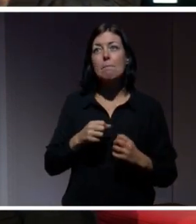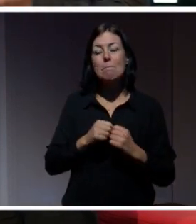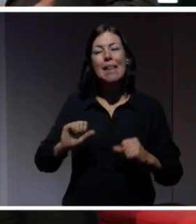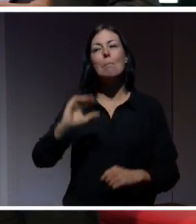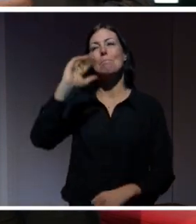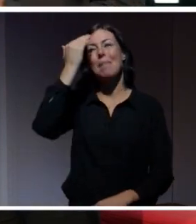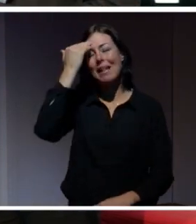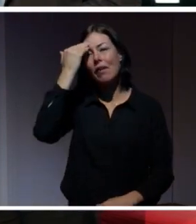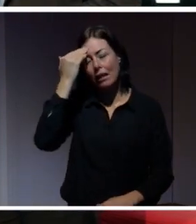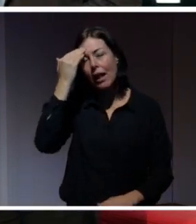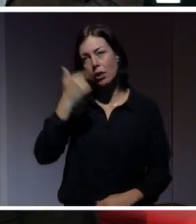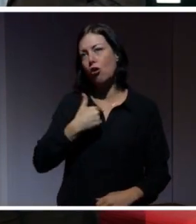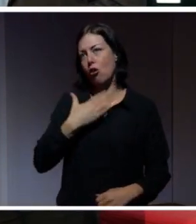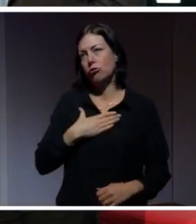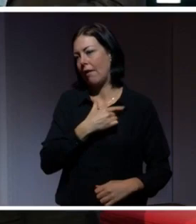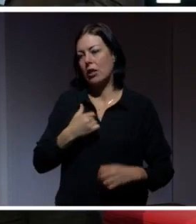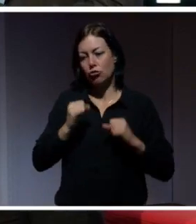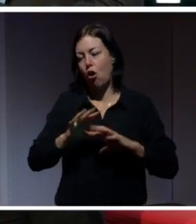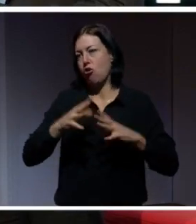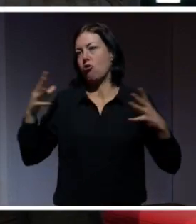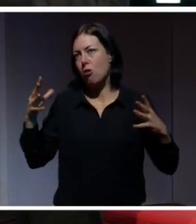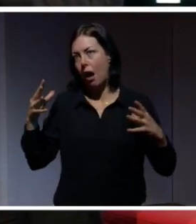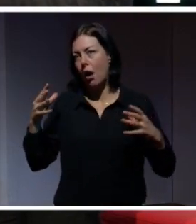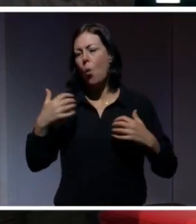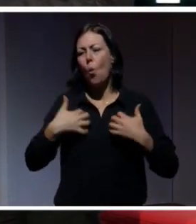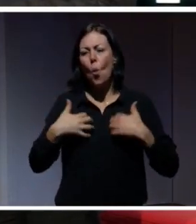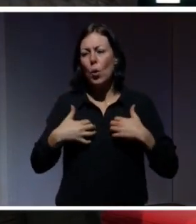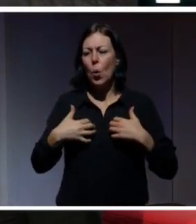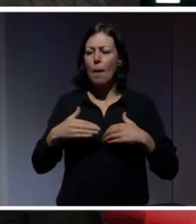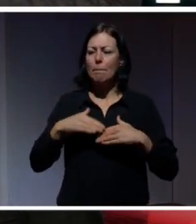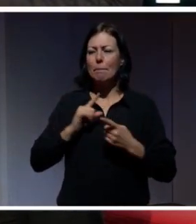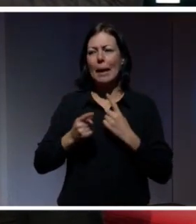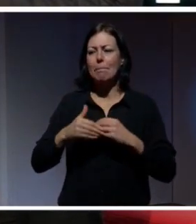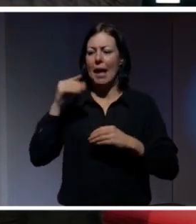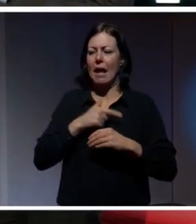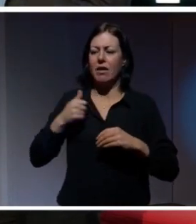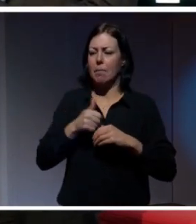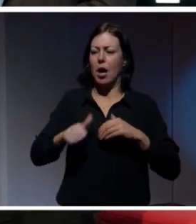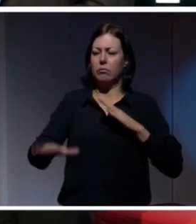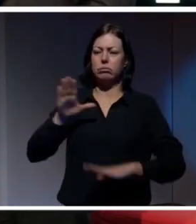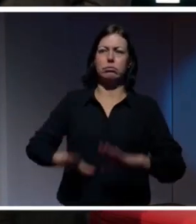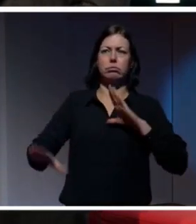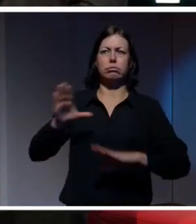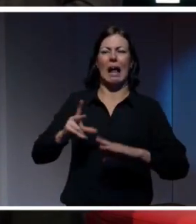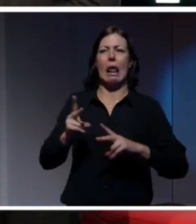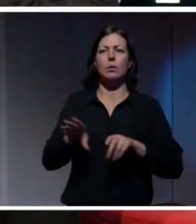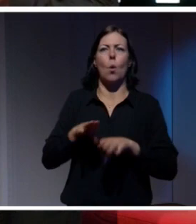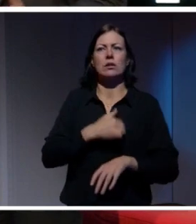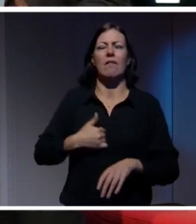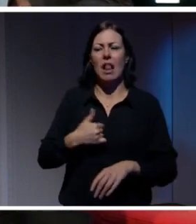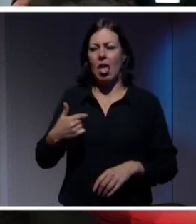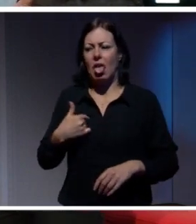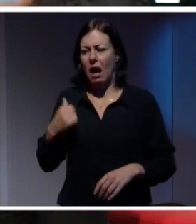önskar att vi hade mer av än oro. För jag tror att oron gör att vi fjärmar oss ifrån situationer. Eller så får vi bara dåligt samvete. Jag